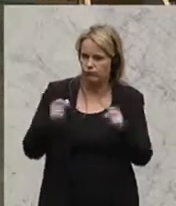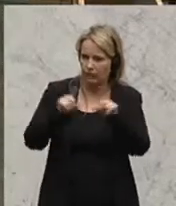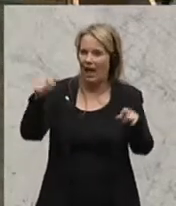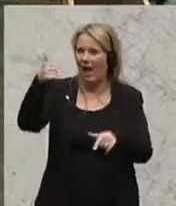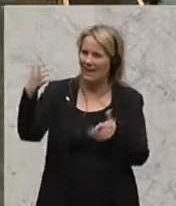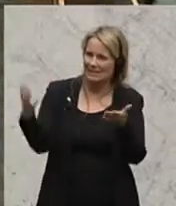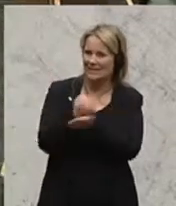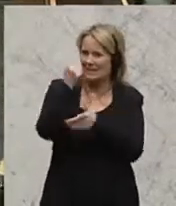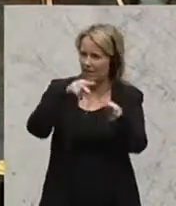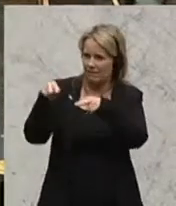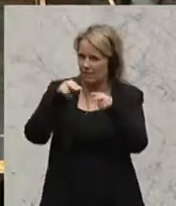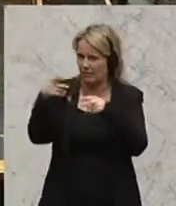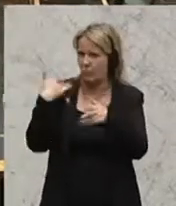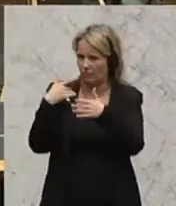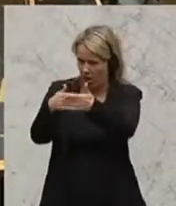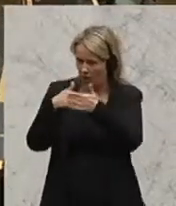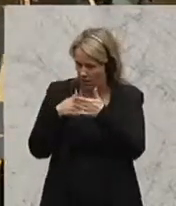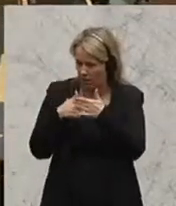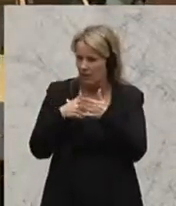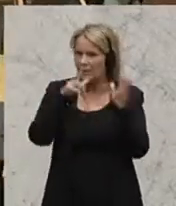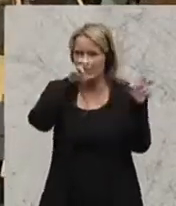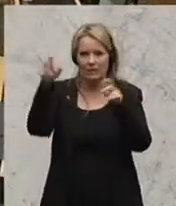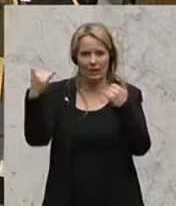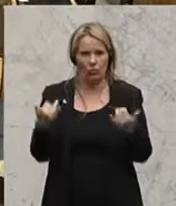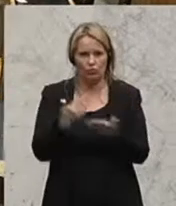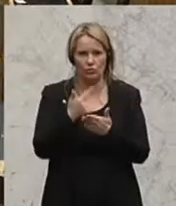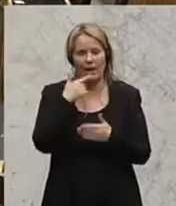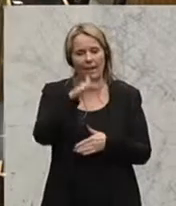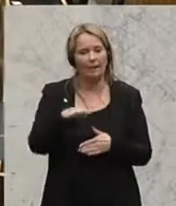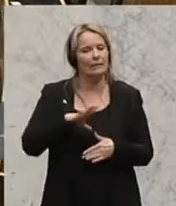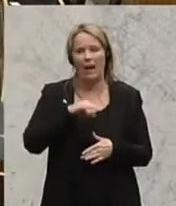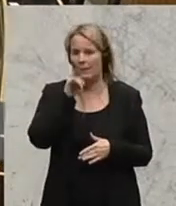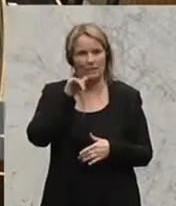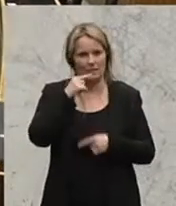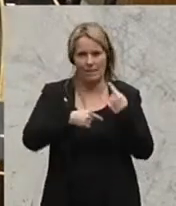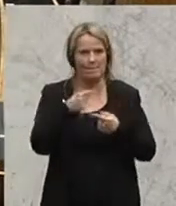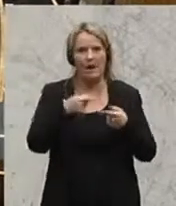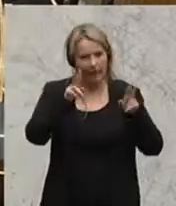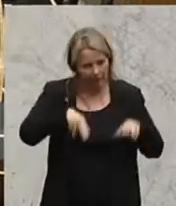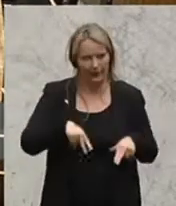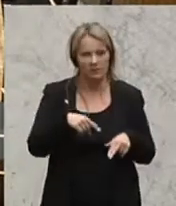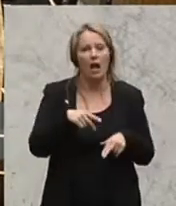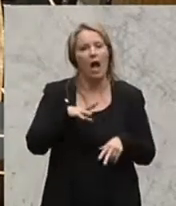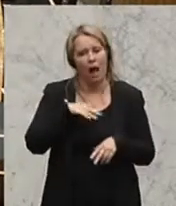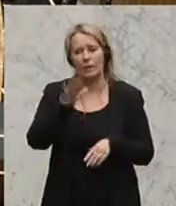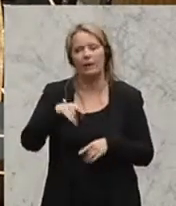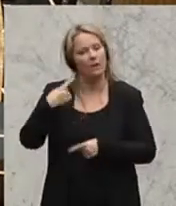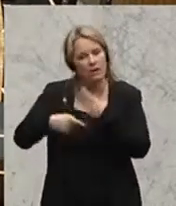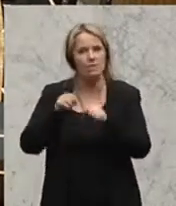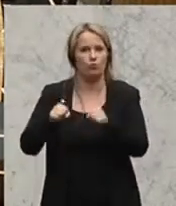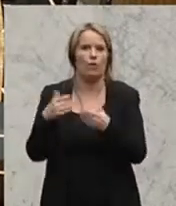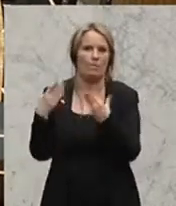Siegerspot das Zitat beinhaltet, das ja heute schon genannt wurde. Kinder haben nicht immer Recht, aber Kinder haben immer Rechte.